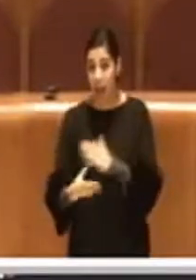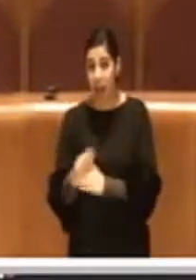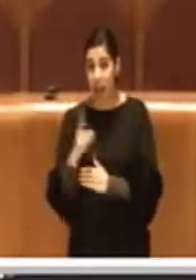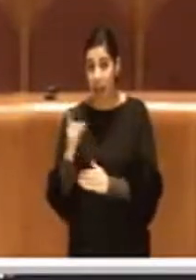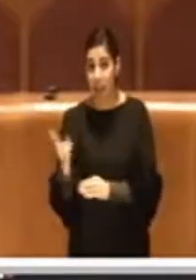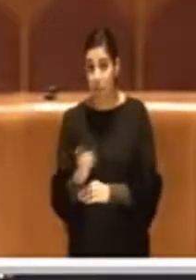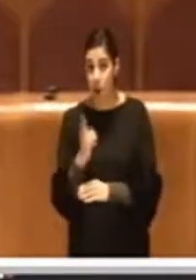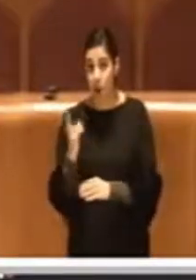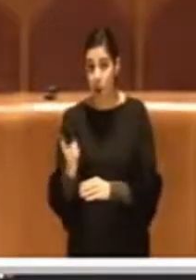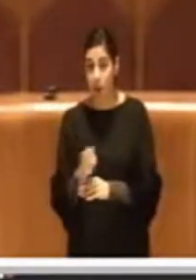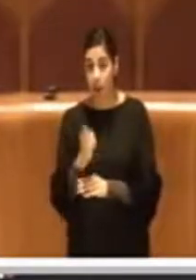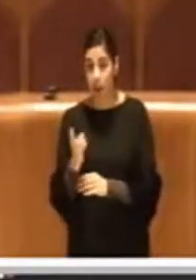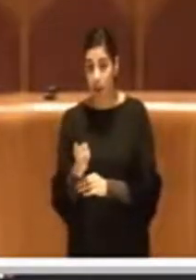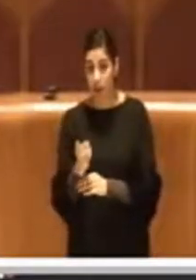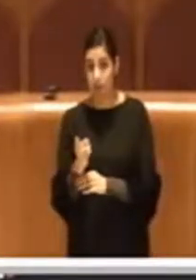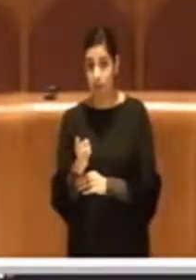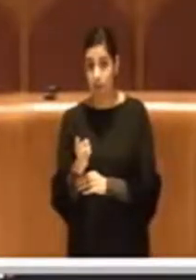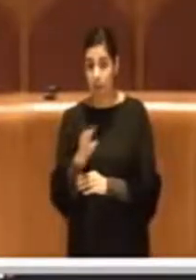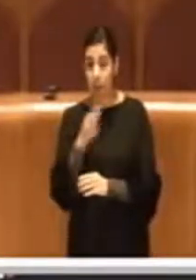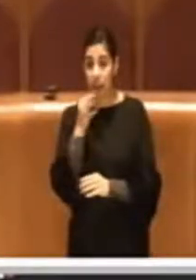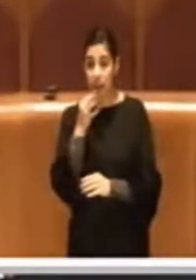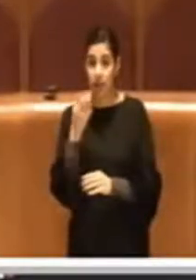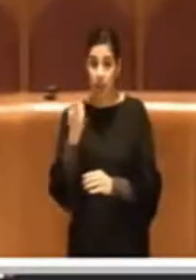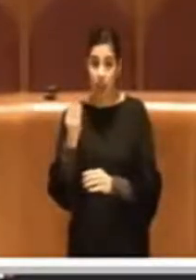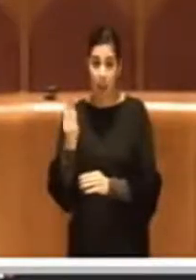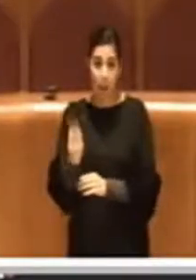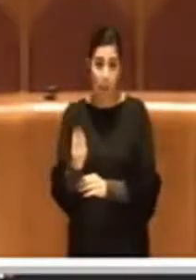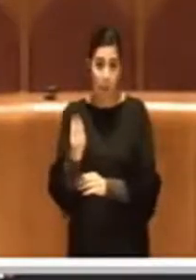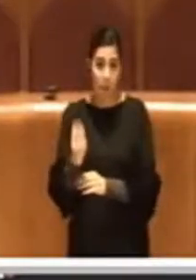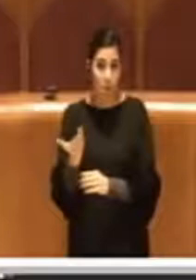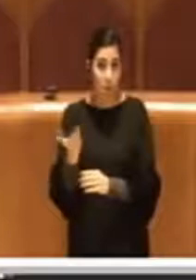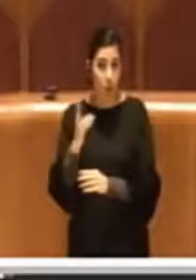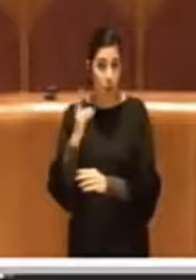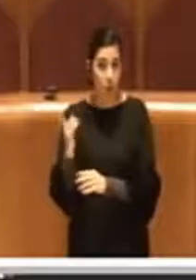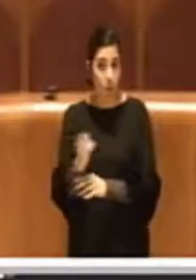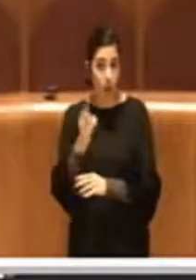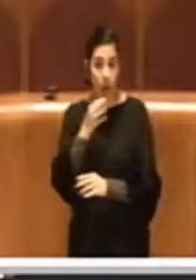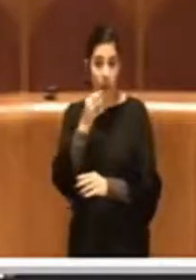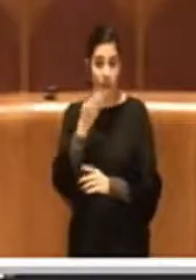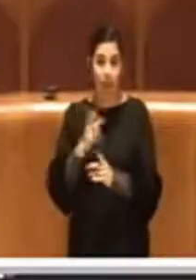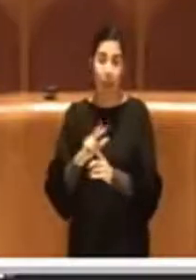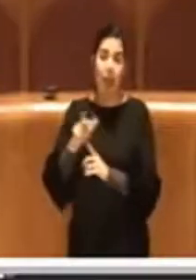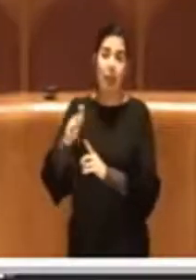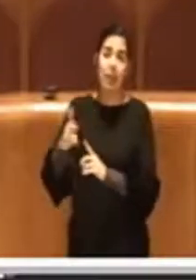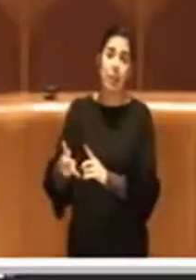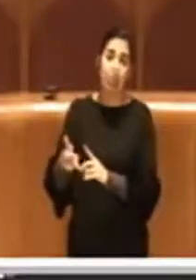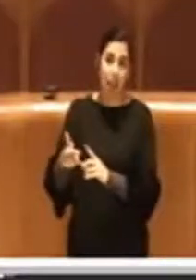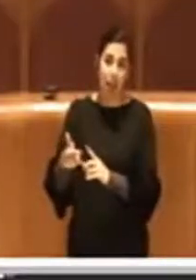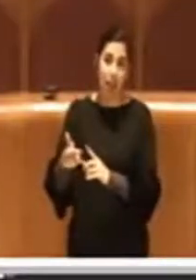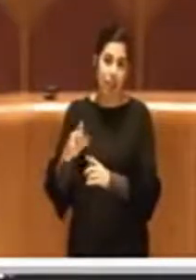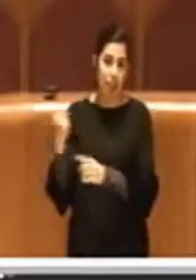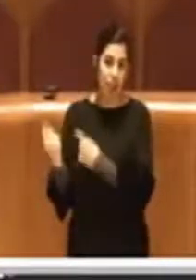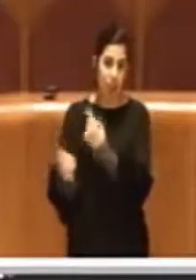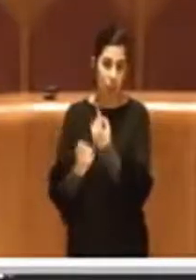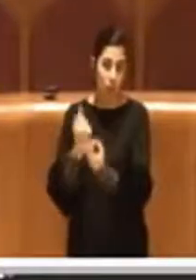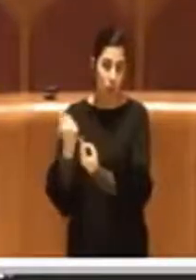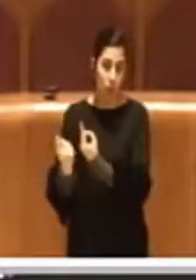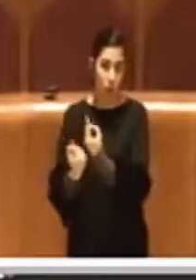e quindi abbiamo un bambino morto e quindi stiamo parlando di una terza fattispecie,